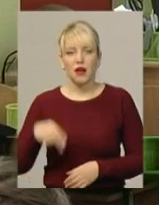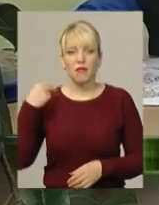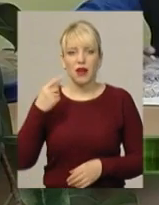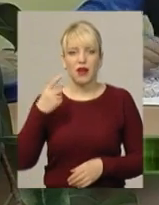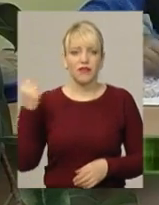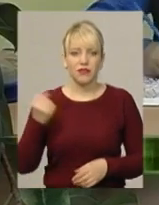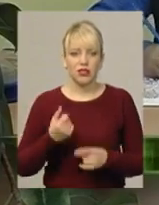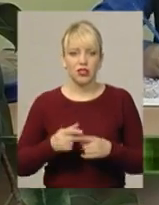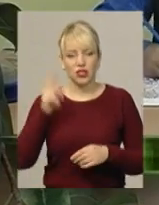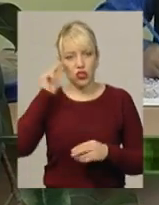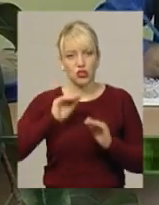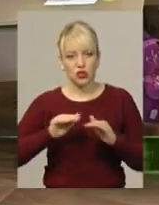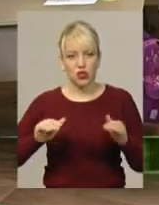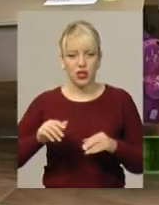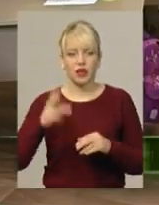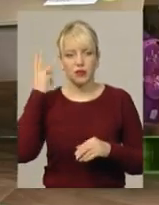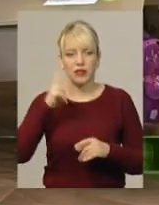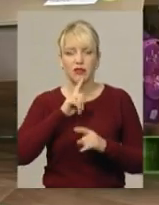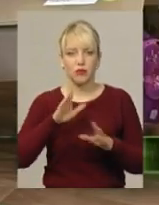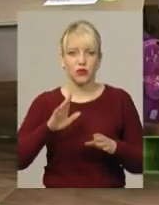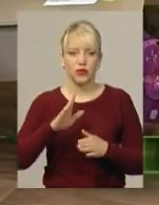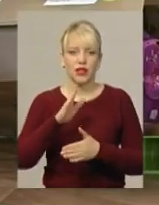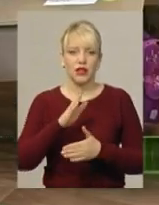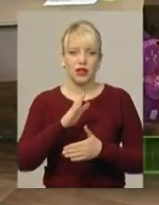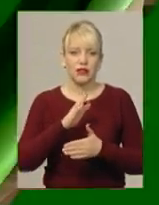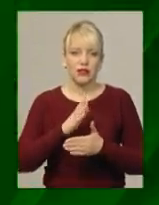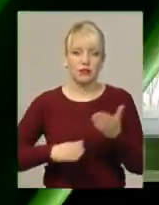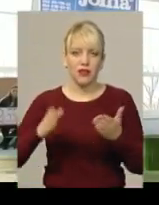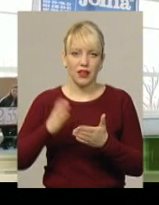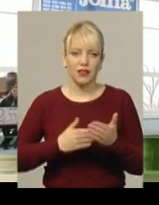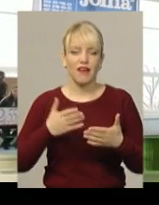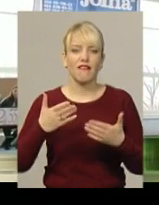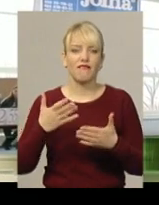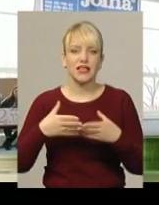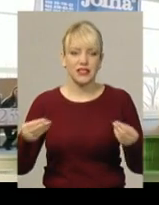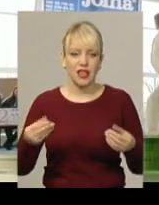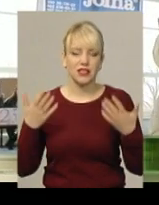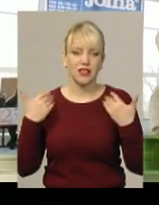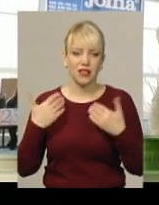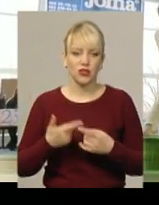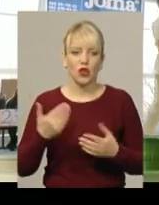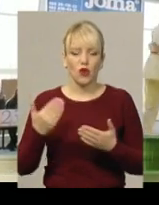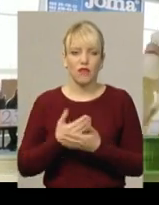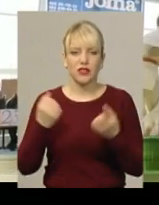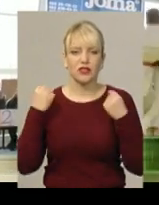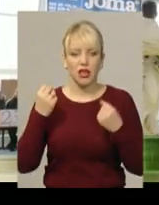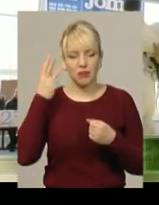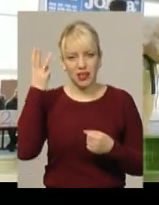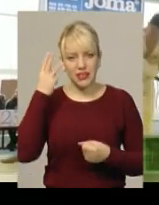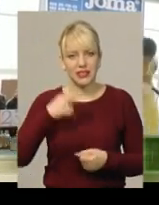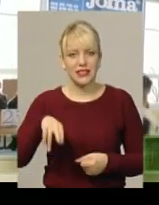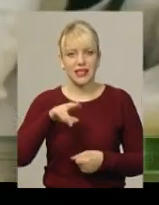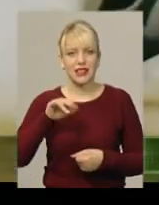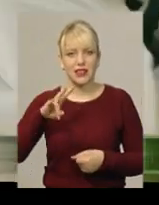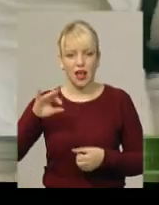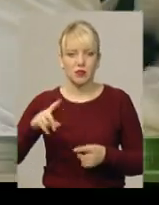тиждень. Школярам Хмельниччини не відмінятимуть весняні канікули. Новини з порту. Хмельницькі динамівці стали призерами